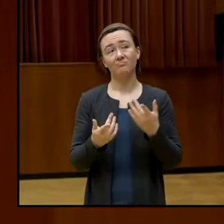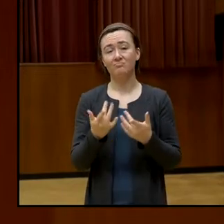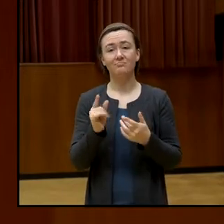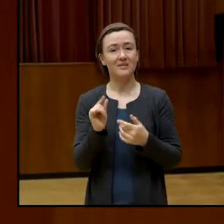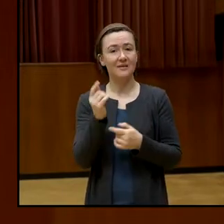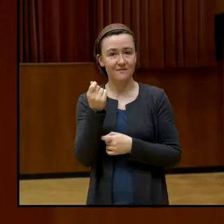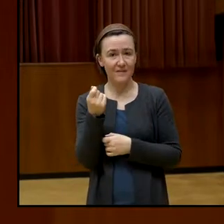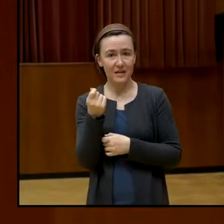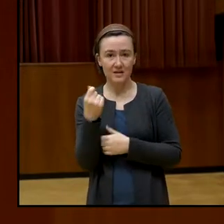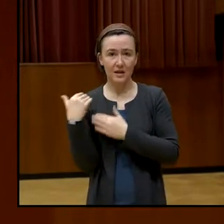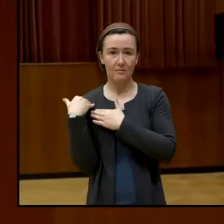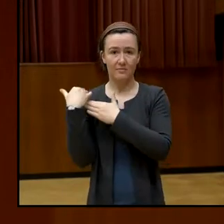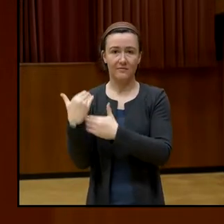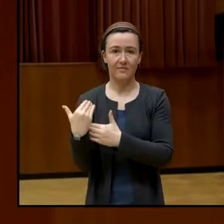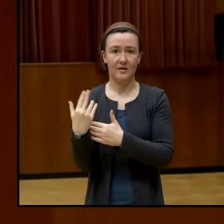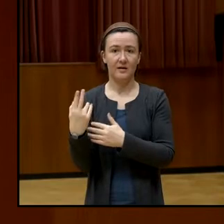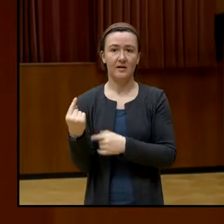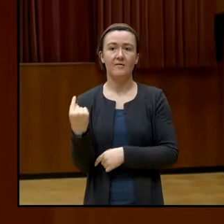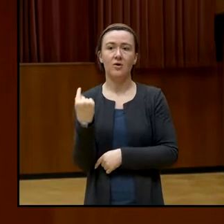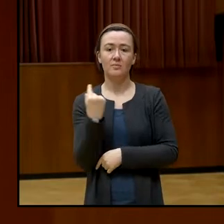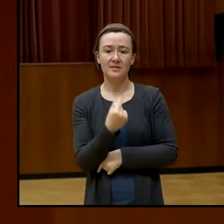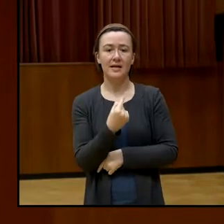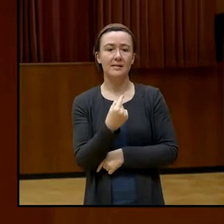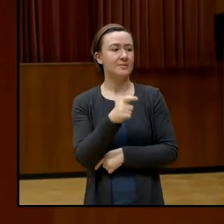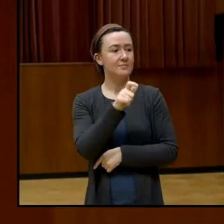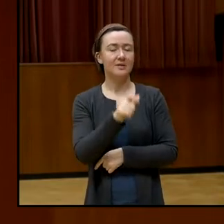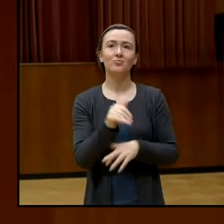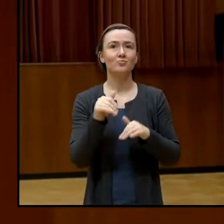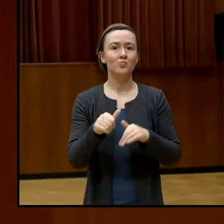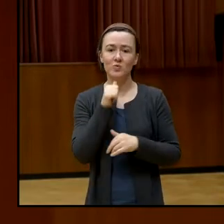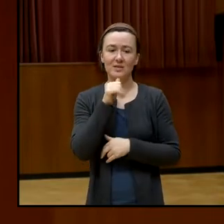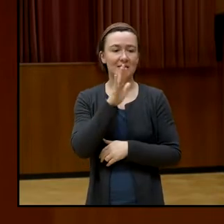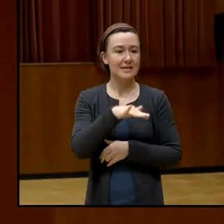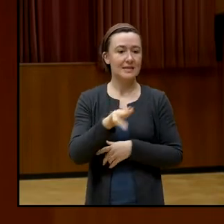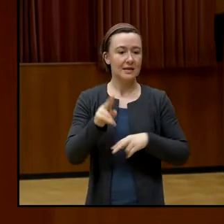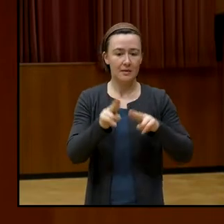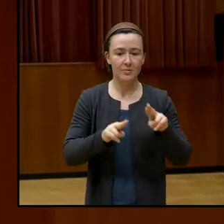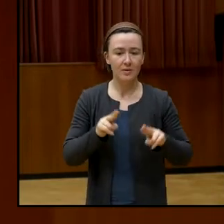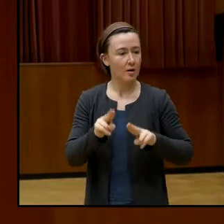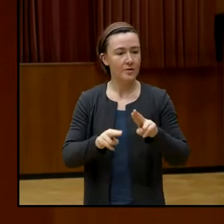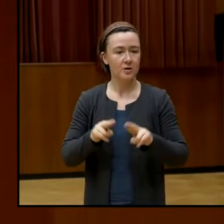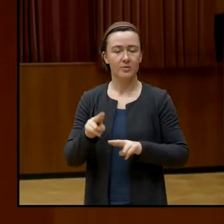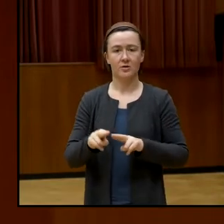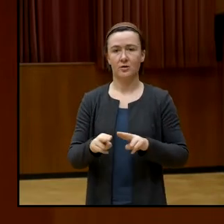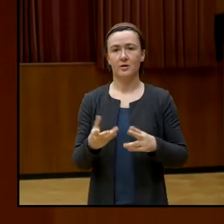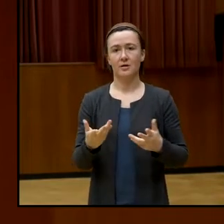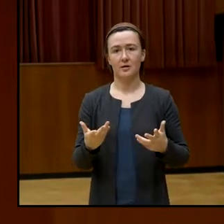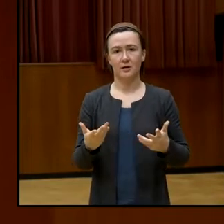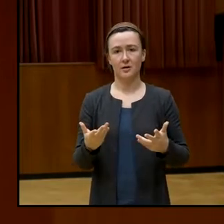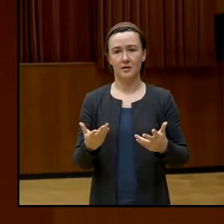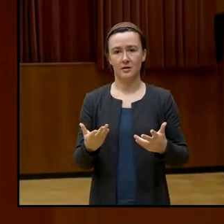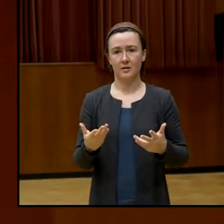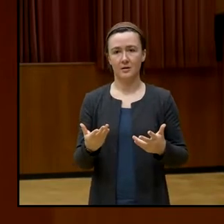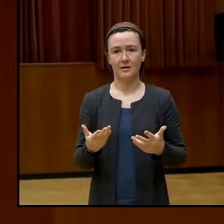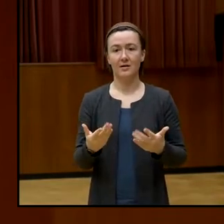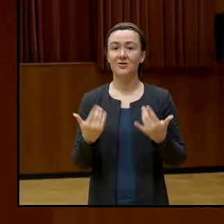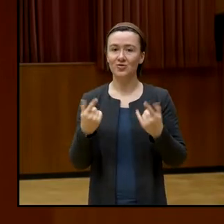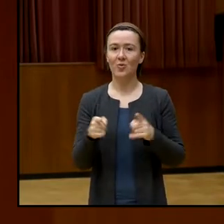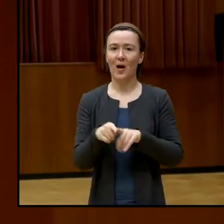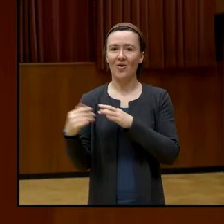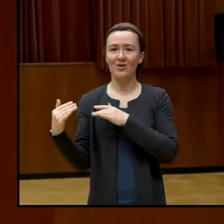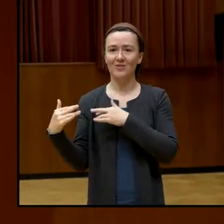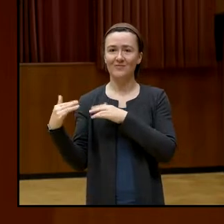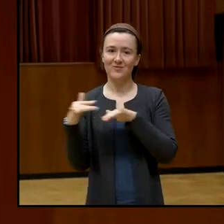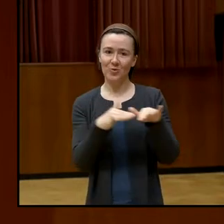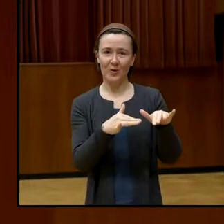Entlastung erfahren, wenn diese Personen sich nicht um Kinderbetreuung dann noch kümmern müssen. Und das heißt, so wirkt es wiederum